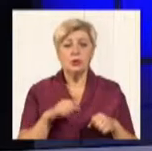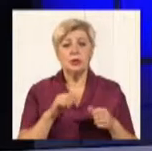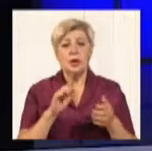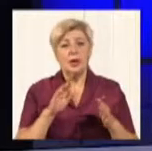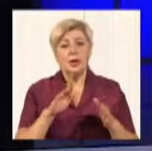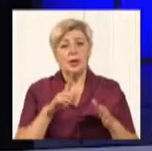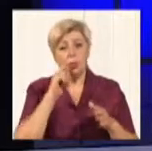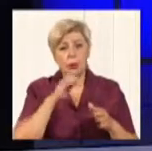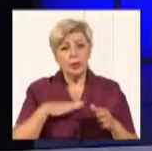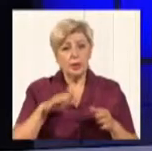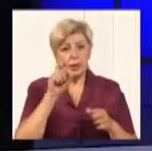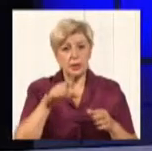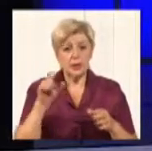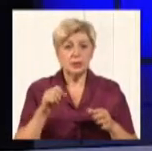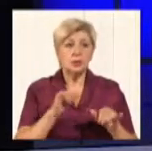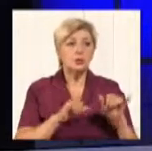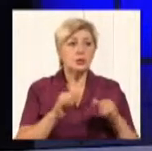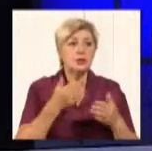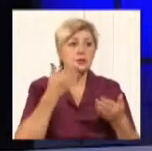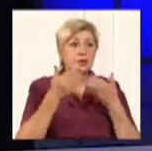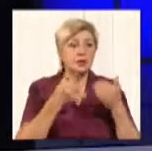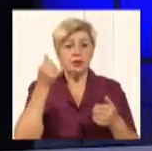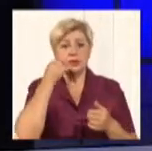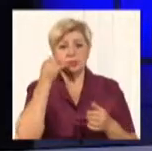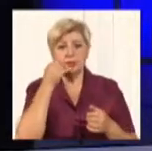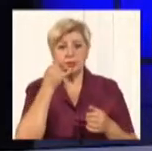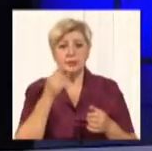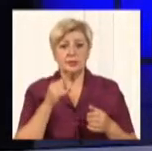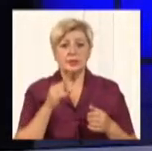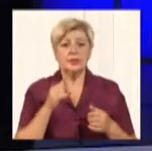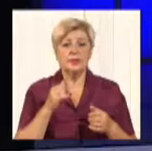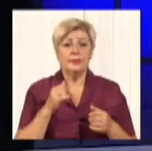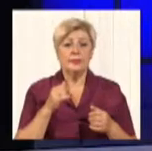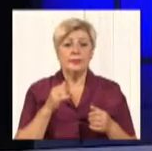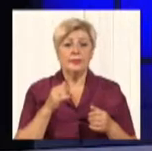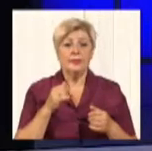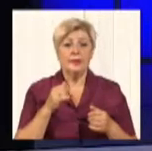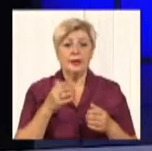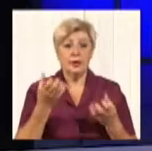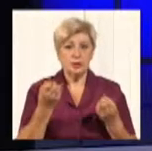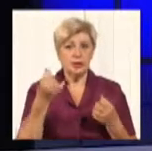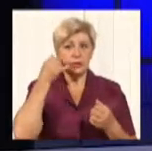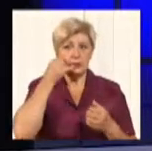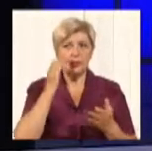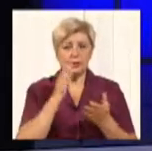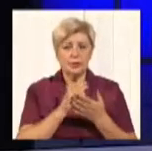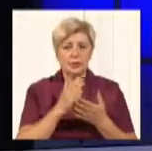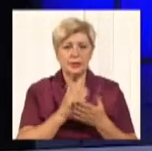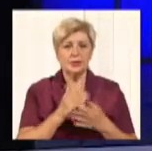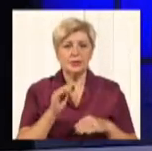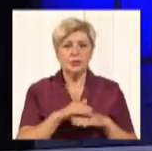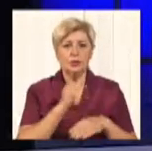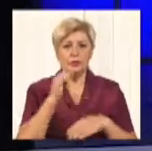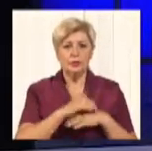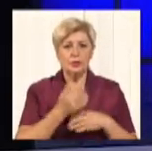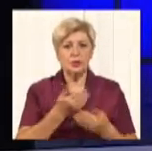взагалі українці, кудись звертатися, телефонувати, можливо, або, так, своє питання залишу, в нас є ще один дзвінок, доброго вечора, ми